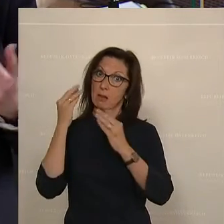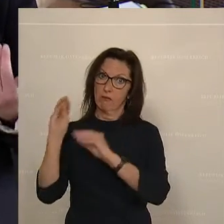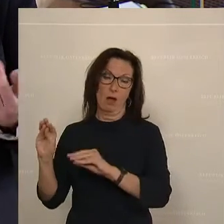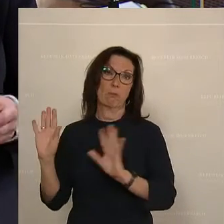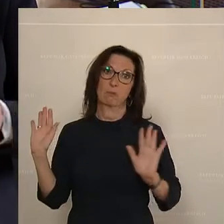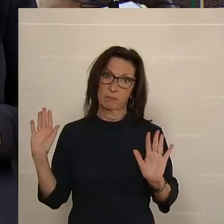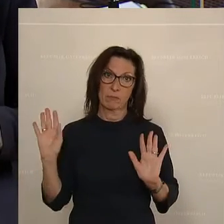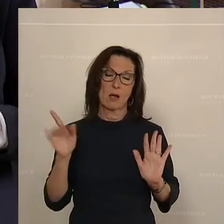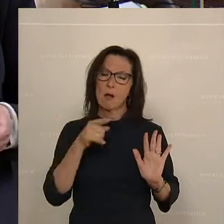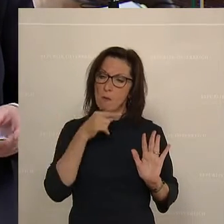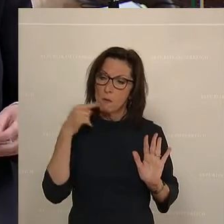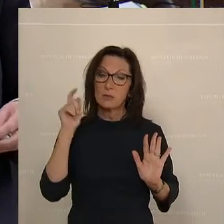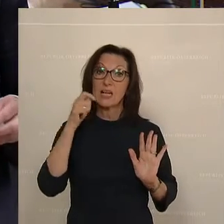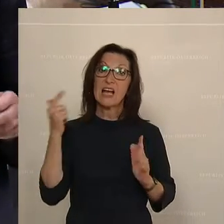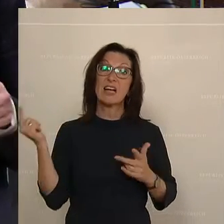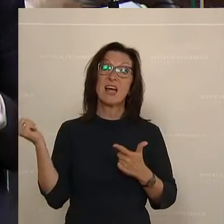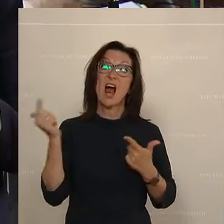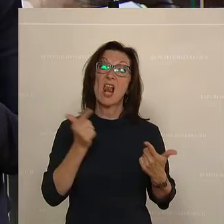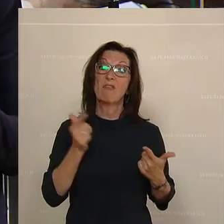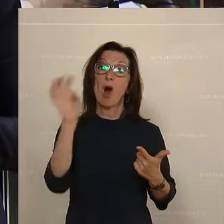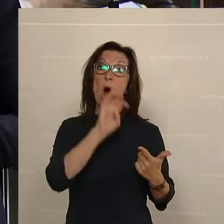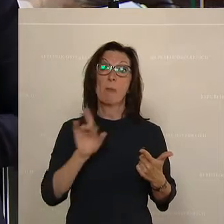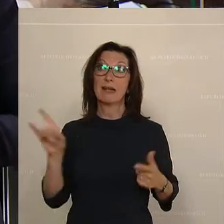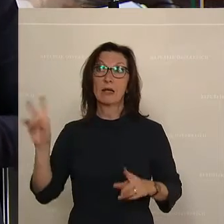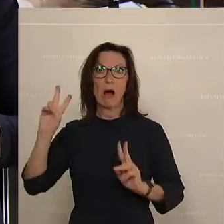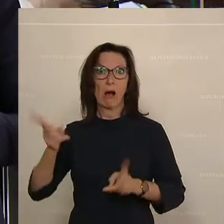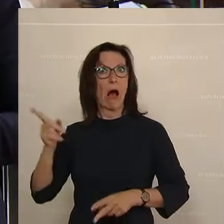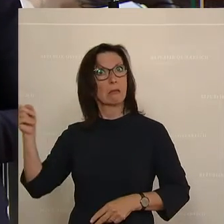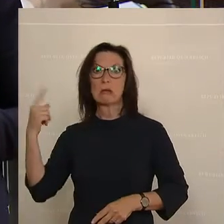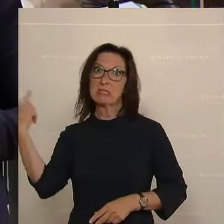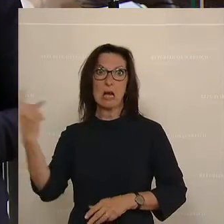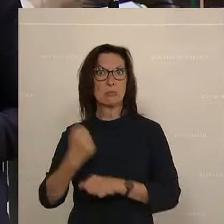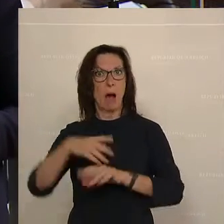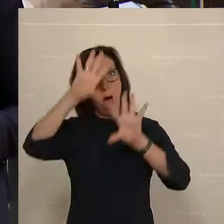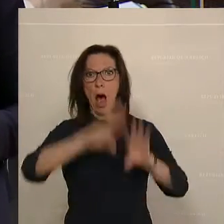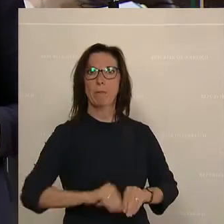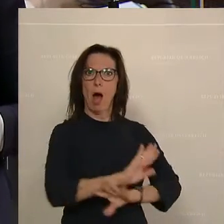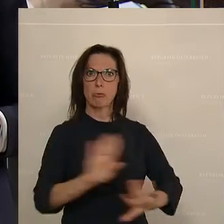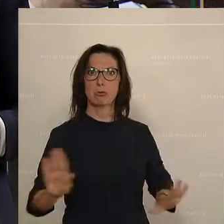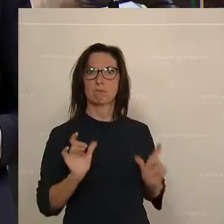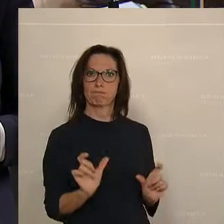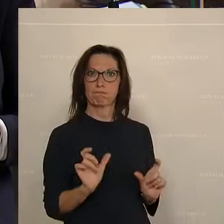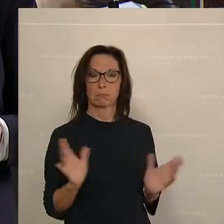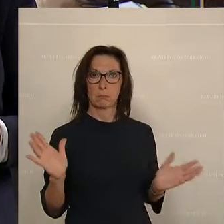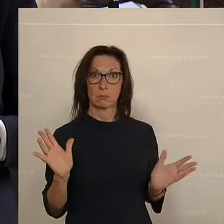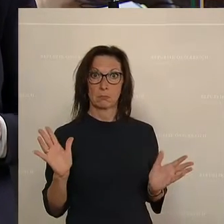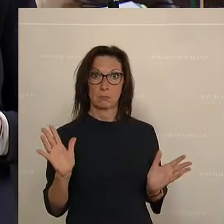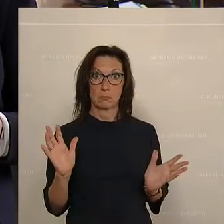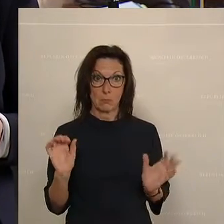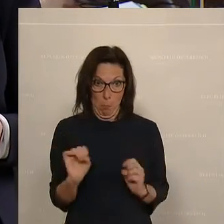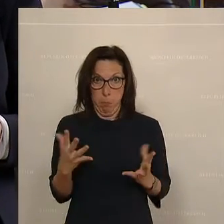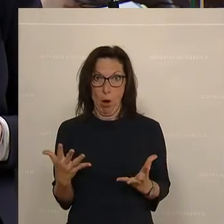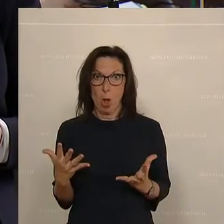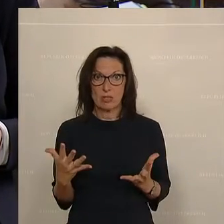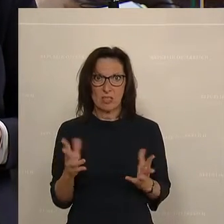Russland kann die Gaslieferungen nach Europa stoppen, da müssen wir plötzlich eine dramatische Situation